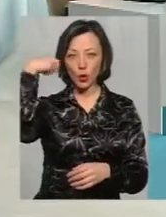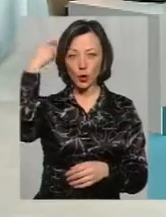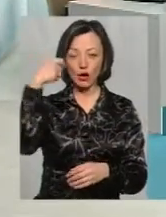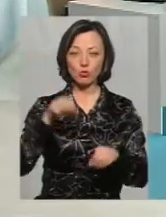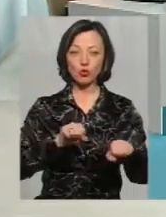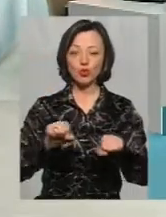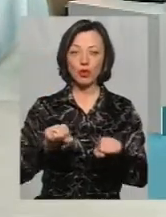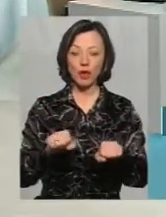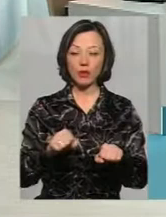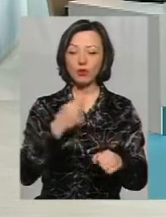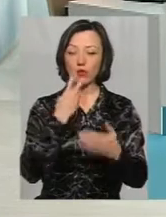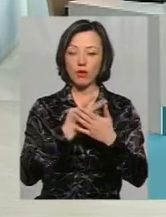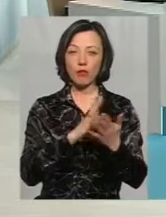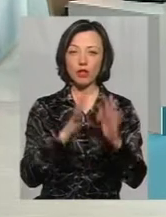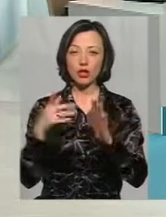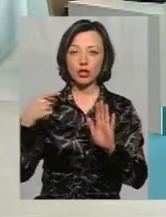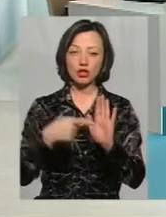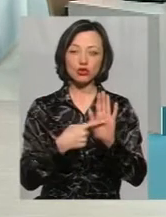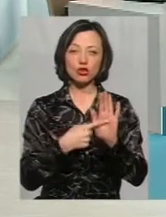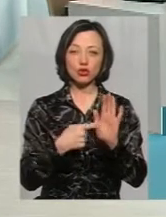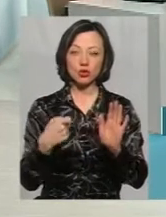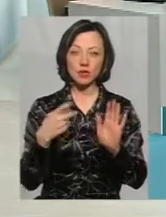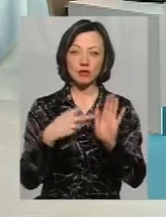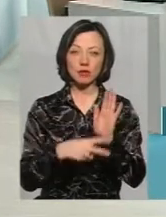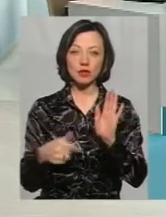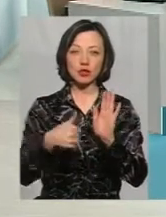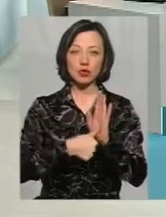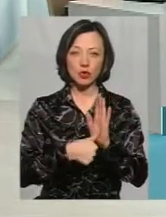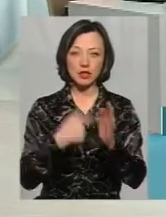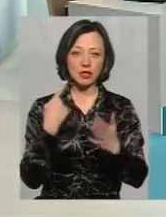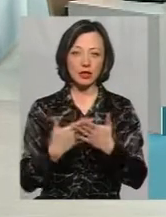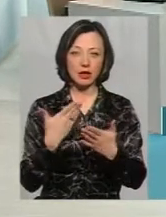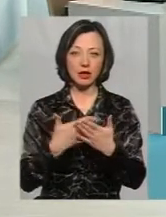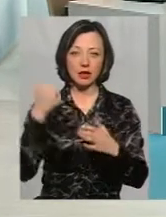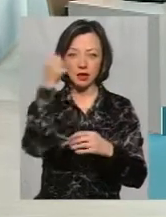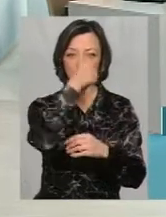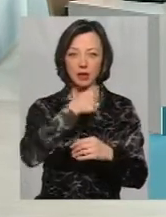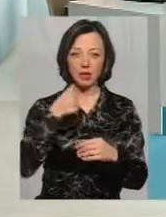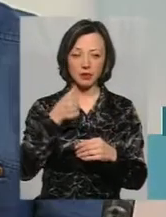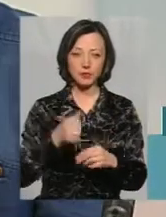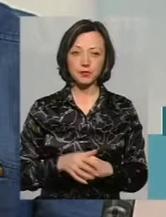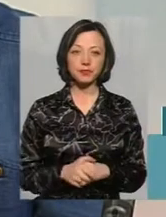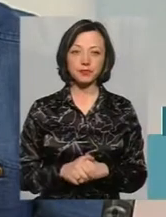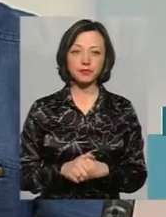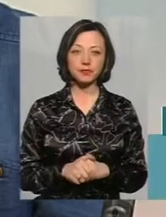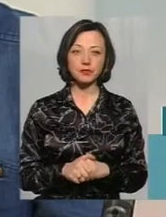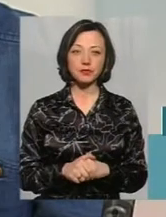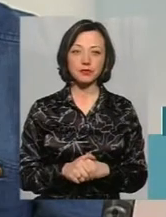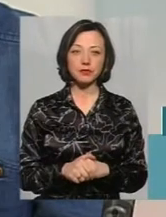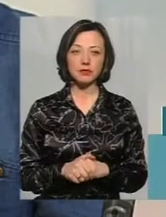події відображаються, це 1676, здається, рік, отак. І